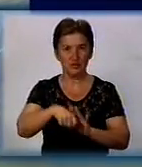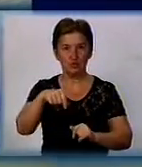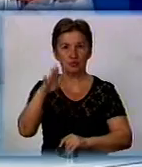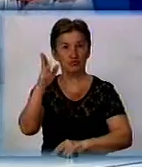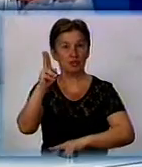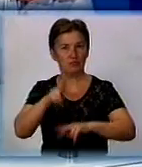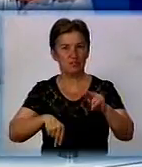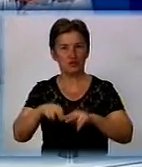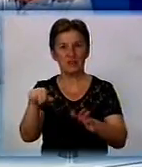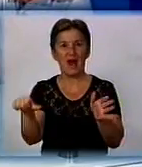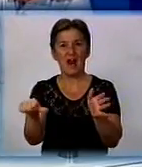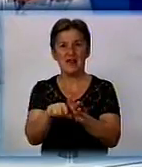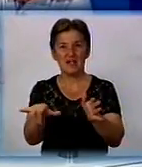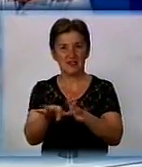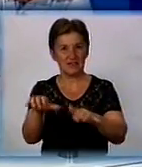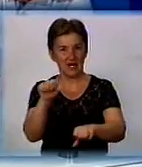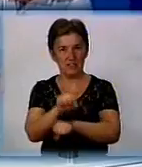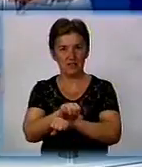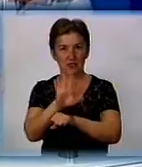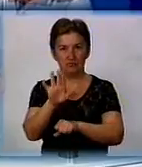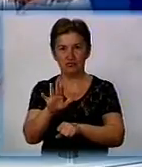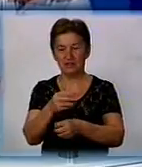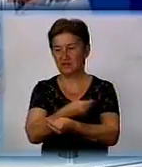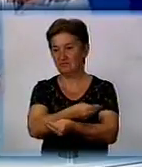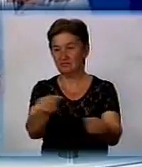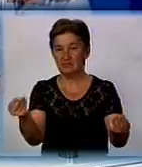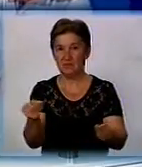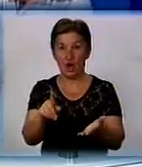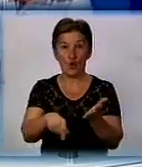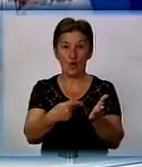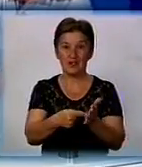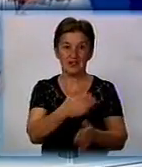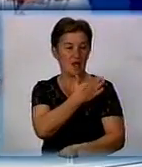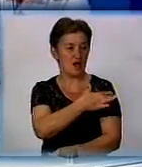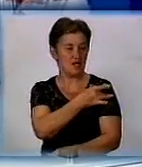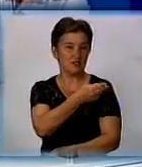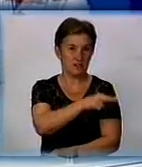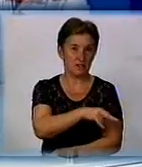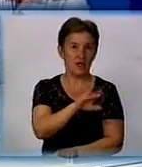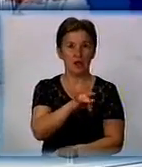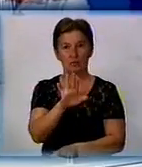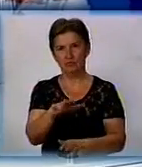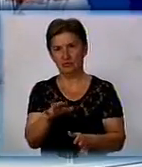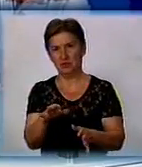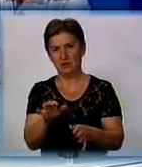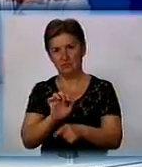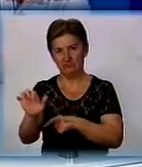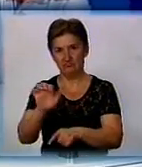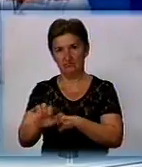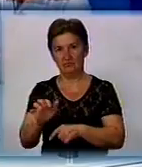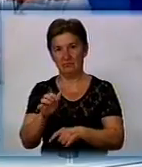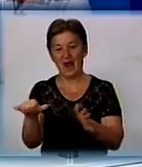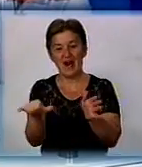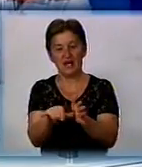які будуть обеспечувати теплом непосредственно міст Олександрів і буде ще експортирувати електроенергію. Така вот